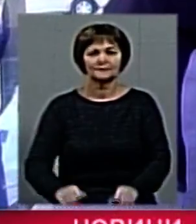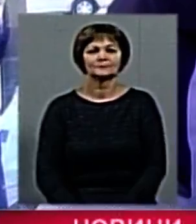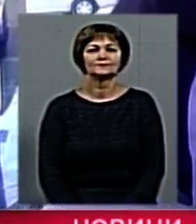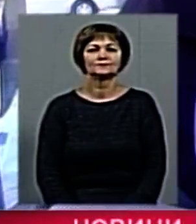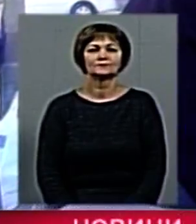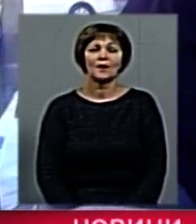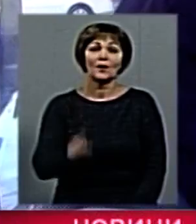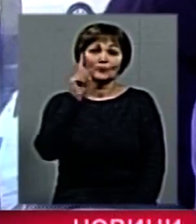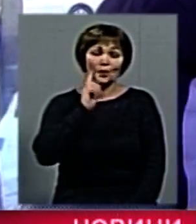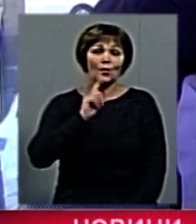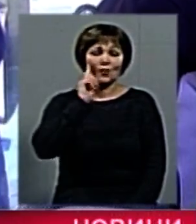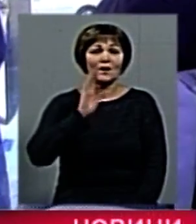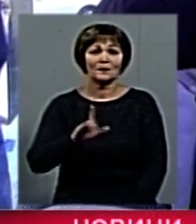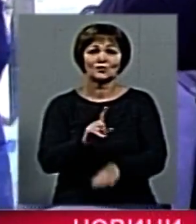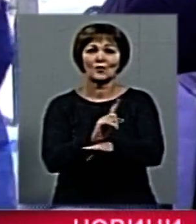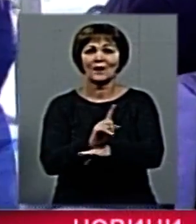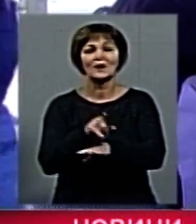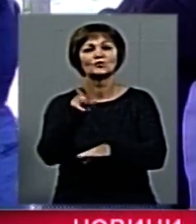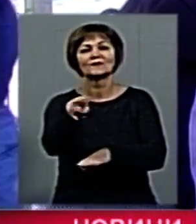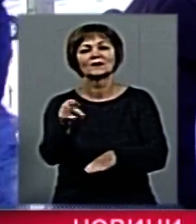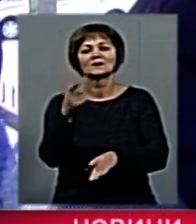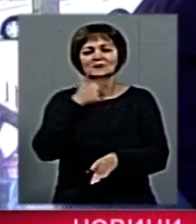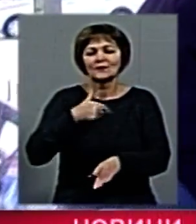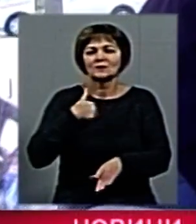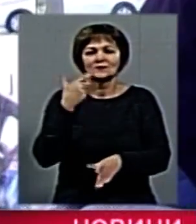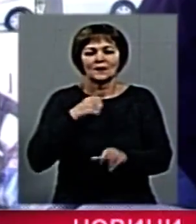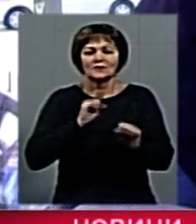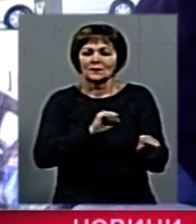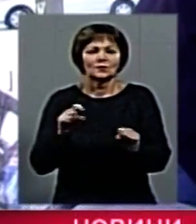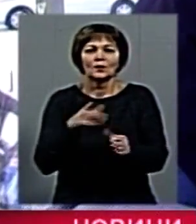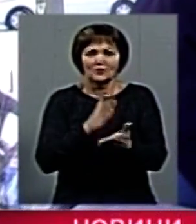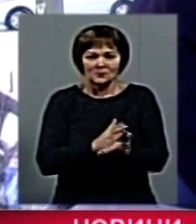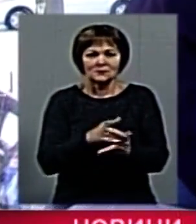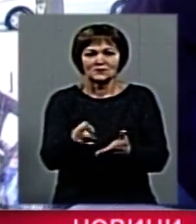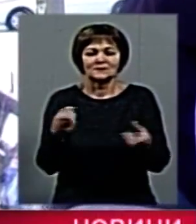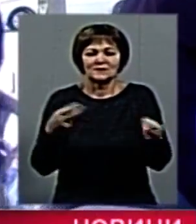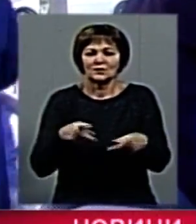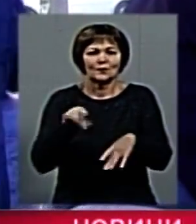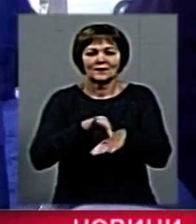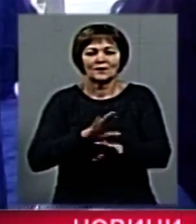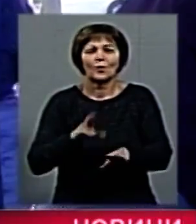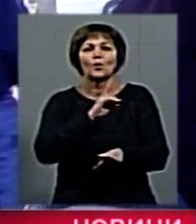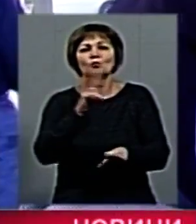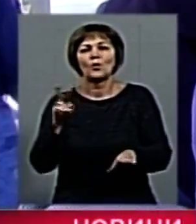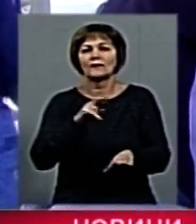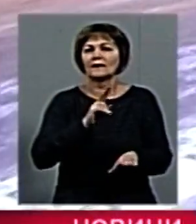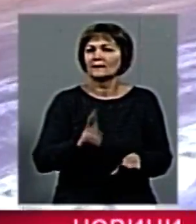Нічого, поки нормально все. Щось вживаєте так, щоб не захворіти? Хто як.